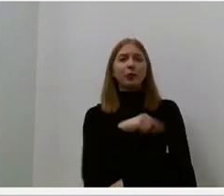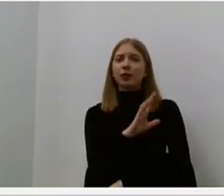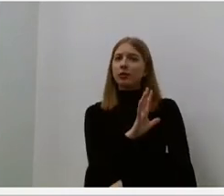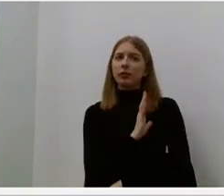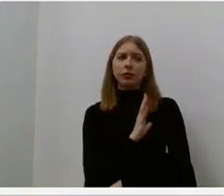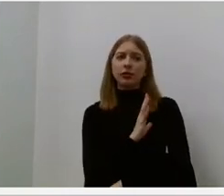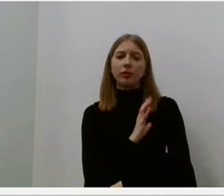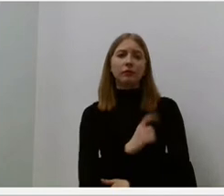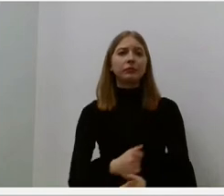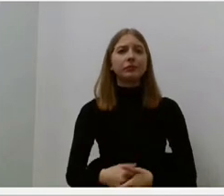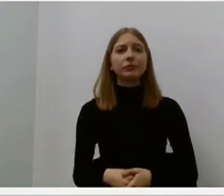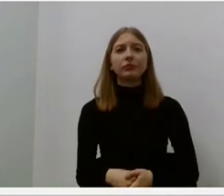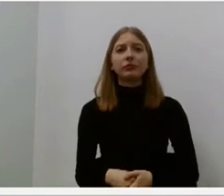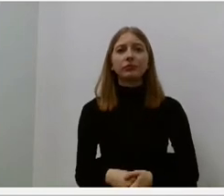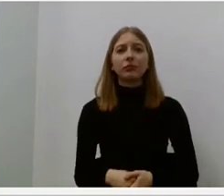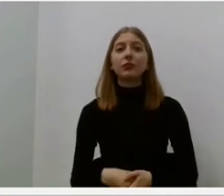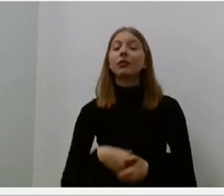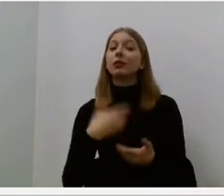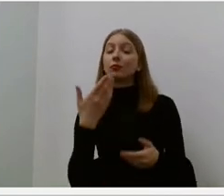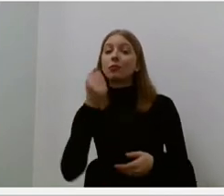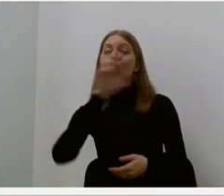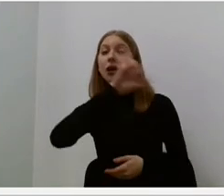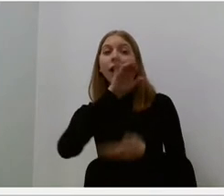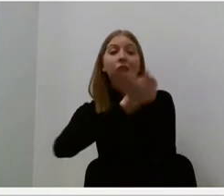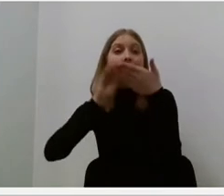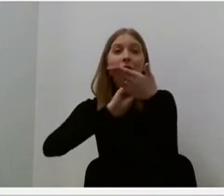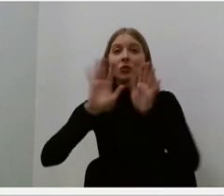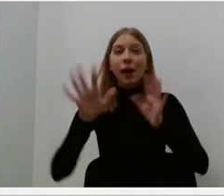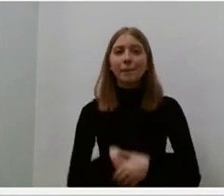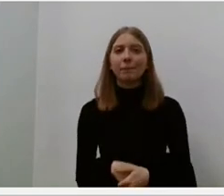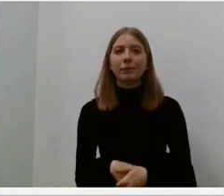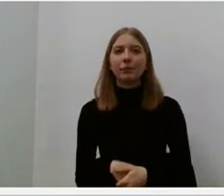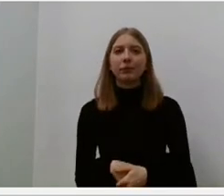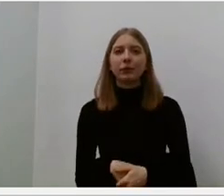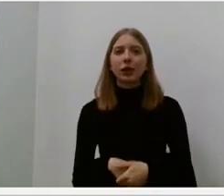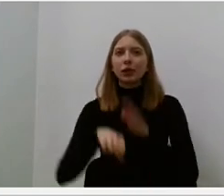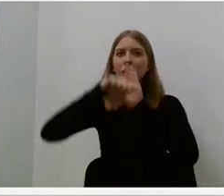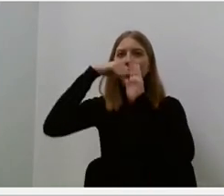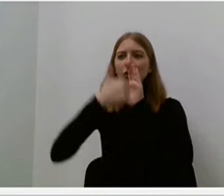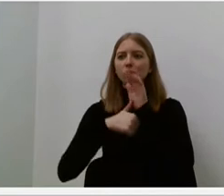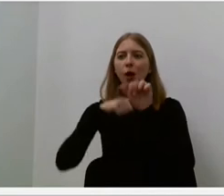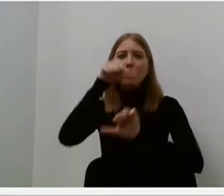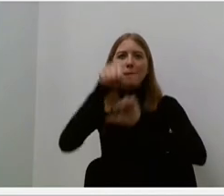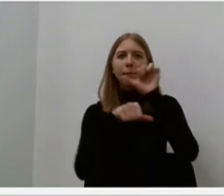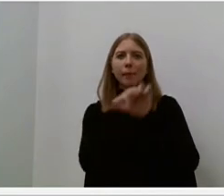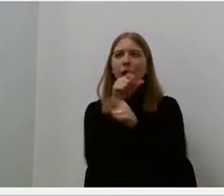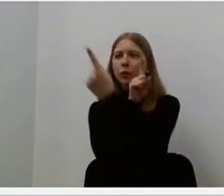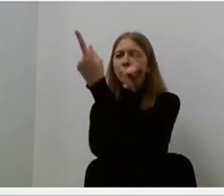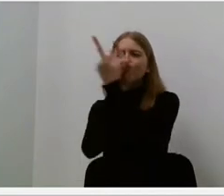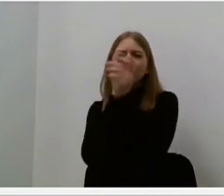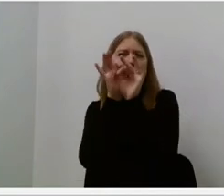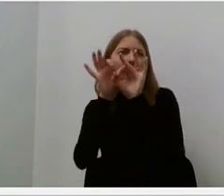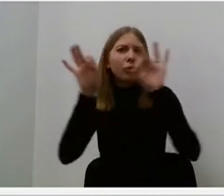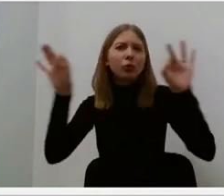Ir štai kaip pati Marija rašo. Pirmą syk pasimatėme po šešiolikos metų. Buvau visą